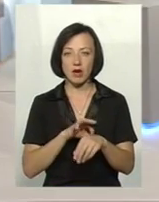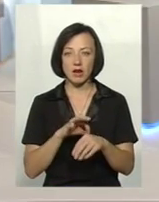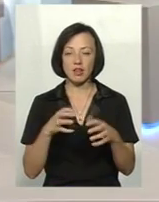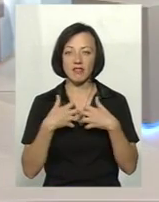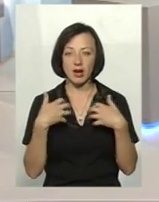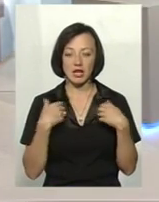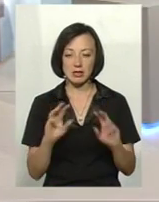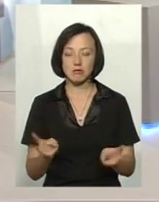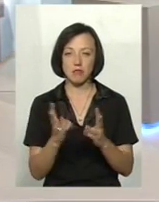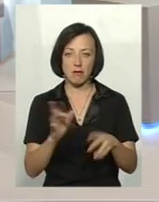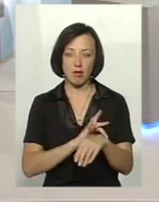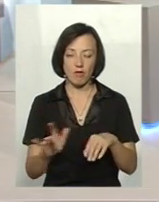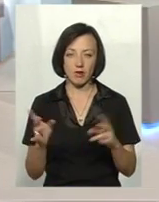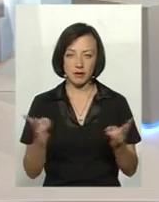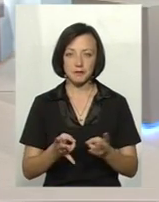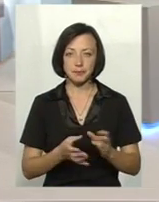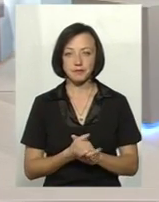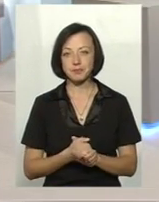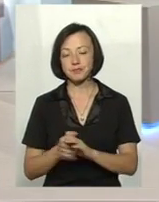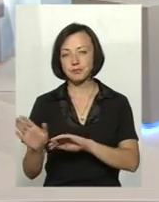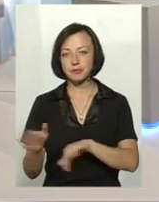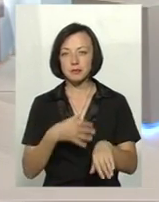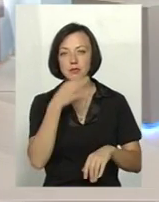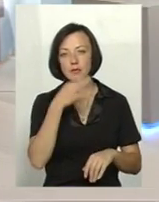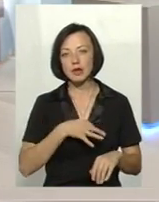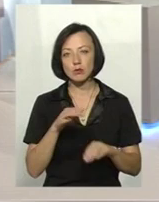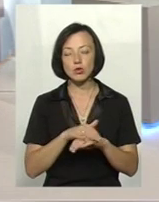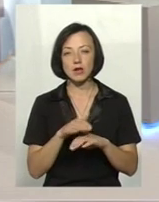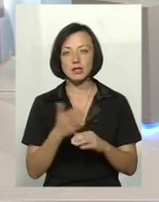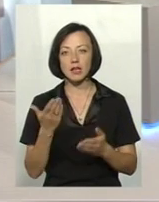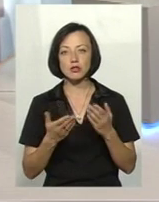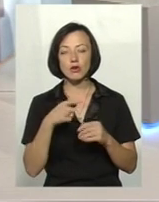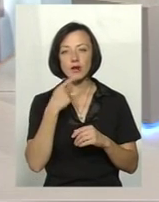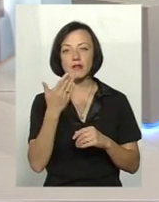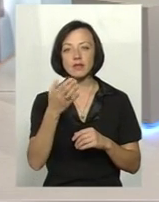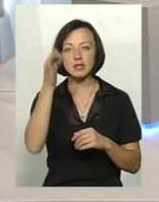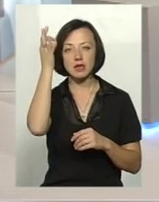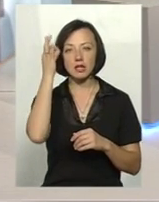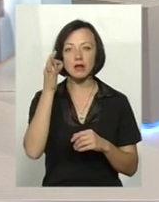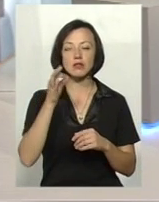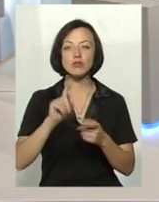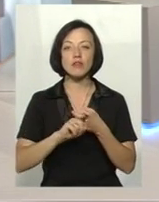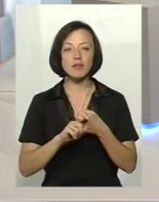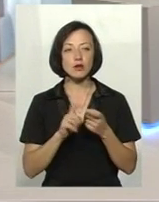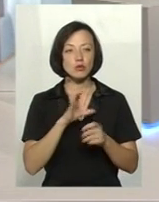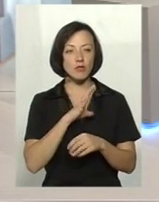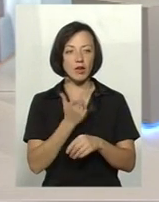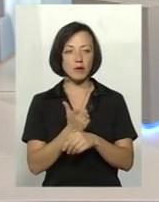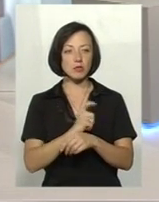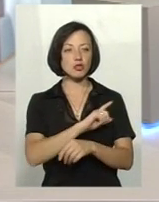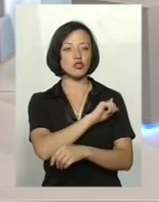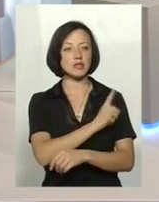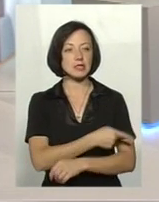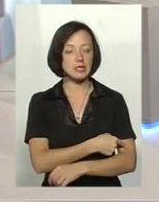Скажіть, будь ласка, якщо говорити, ви згадали, що вірус буває більш сильний,